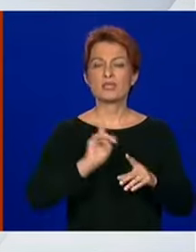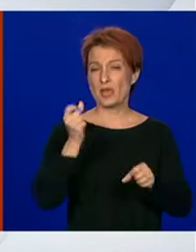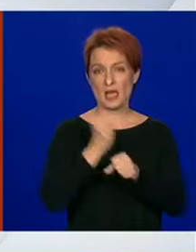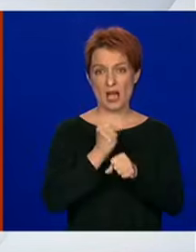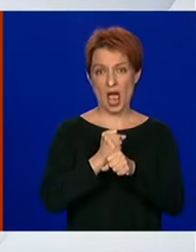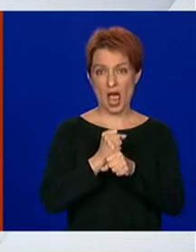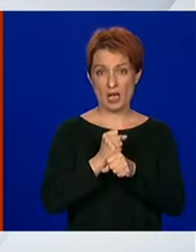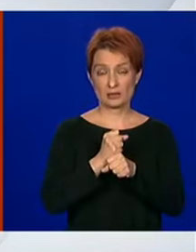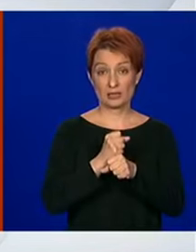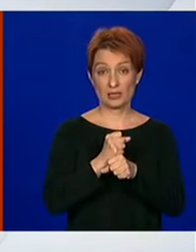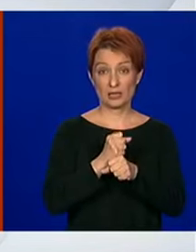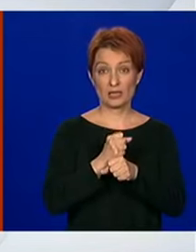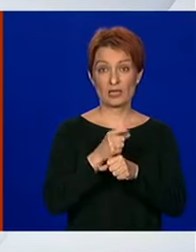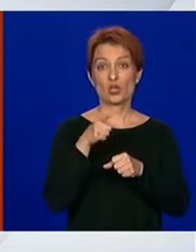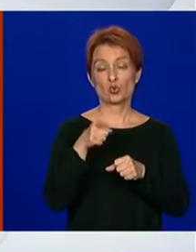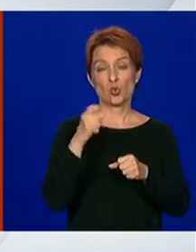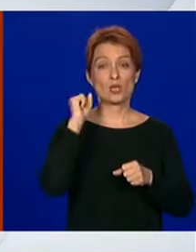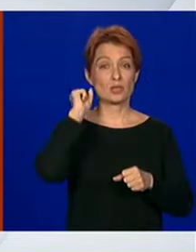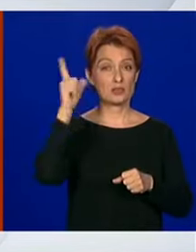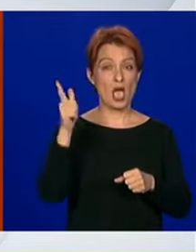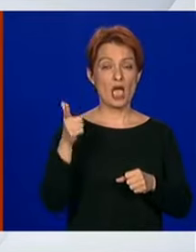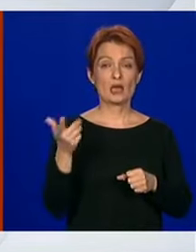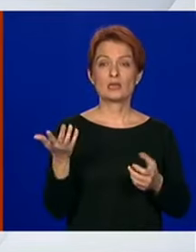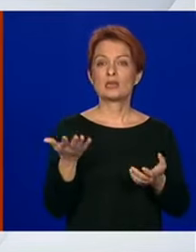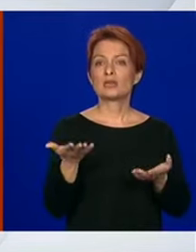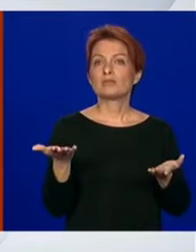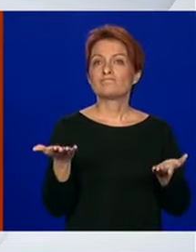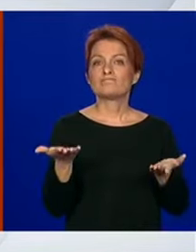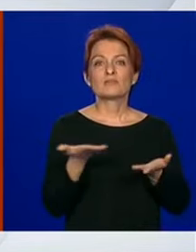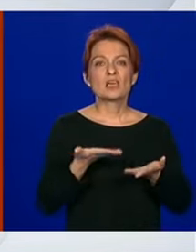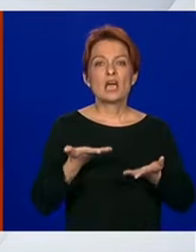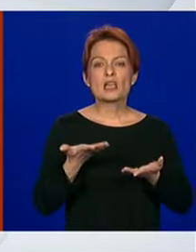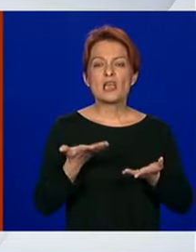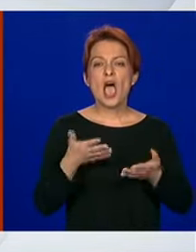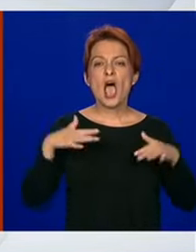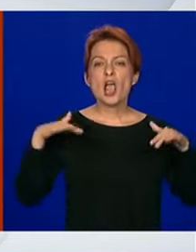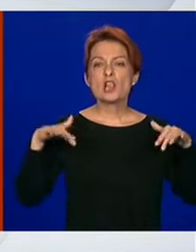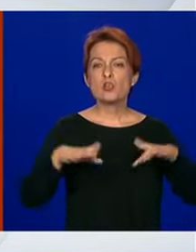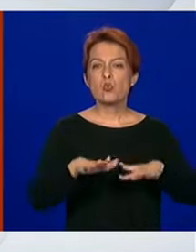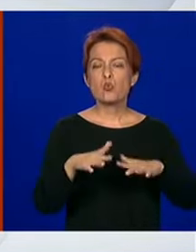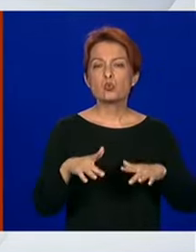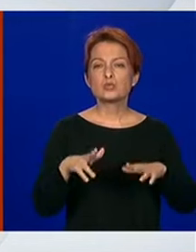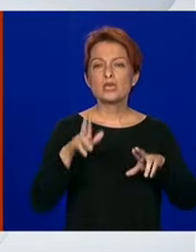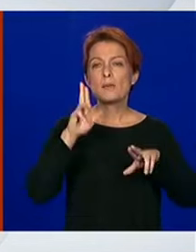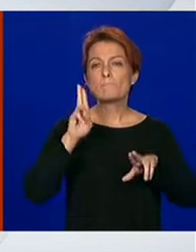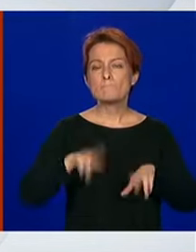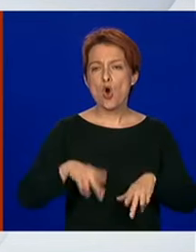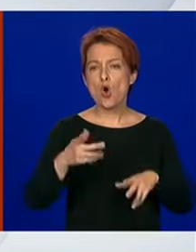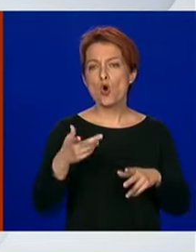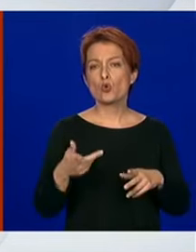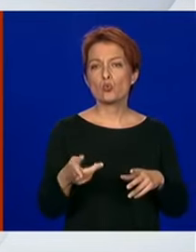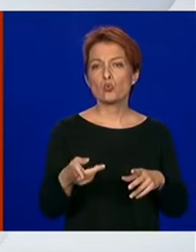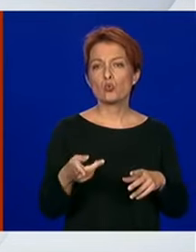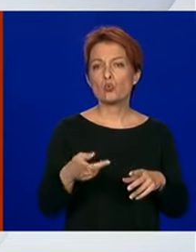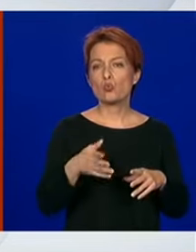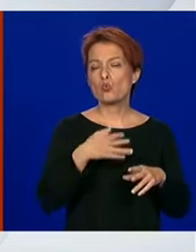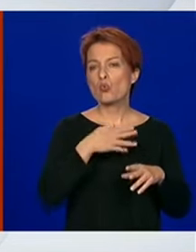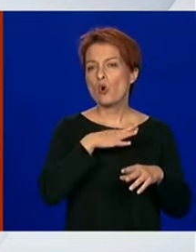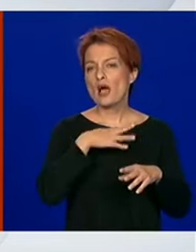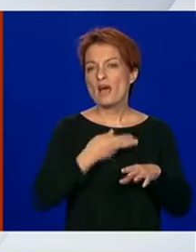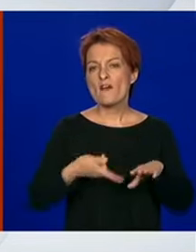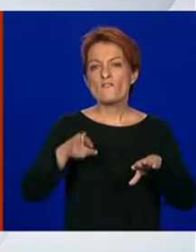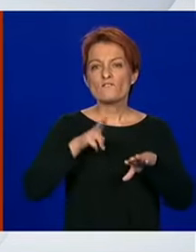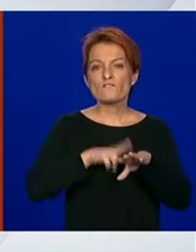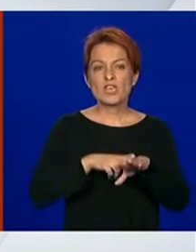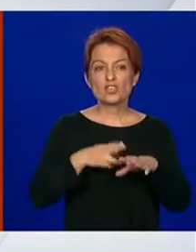u firmama i to je dan kada onda mogu duže vremena i više boraviti u